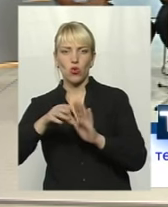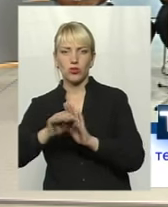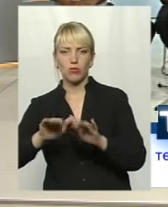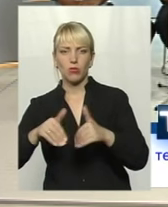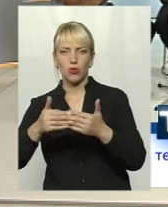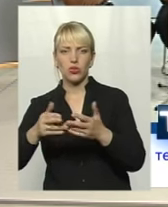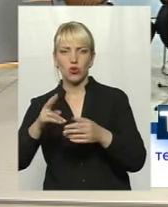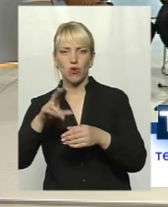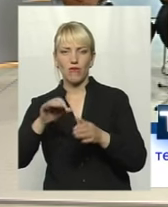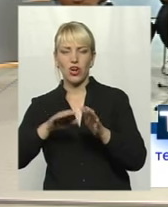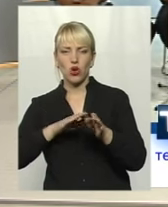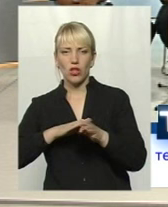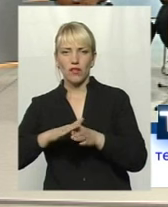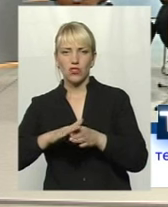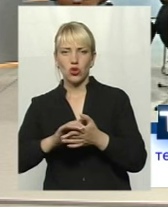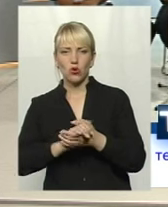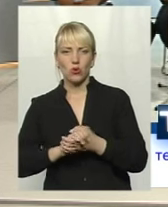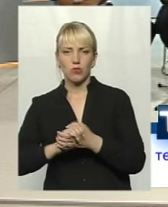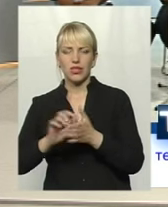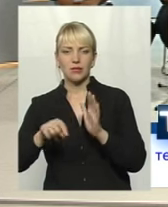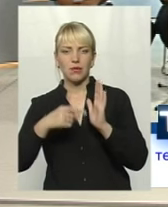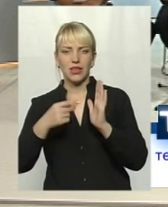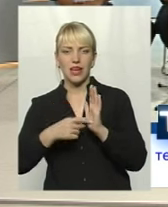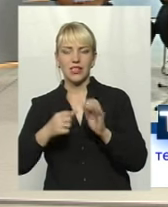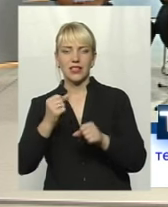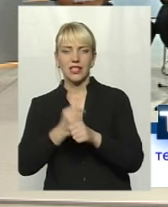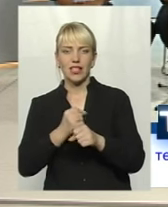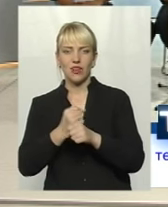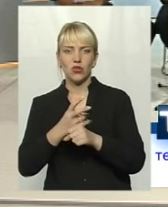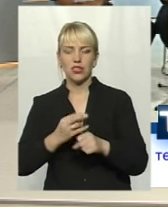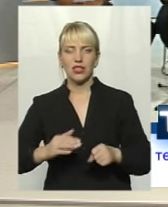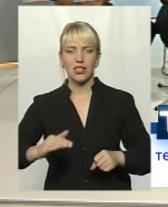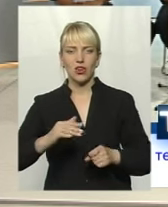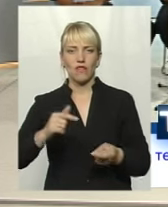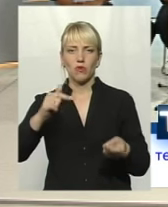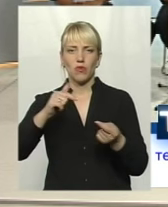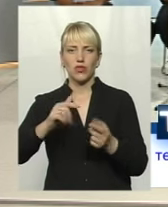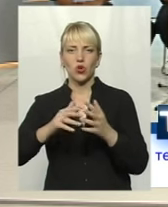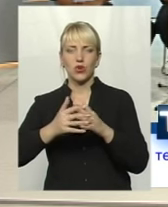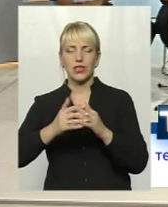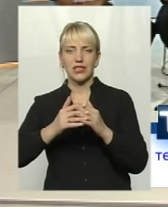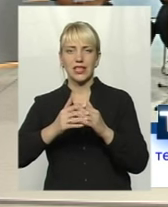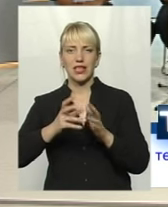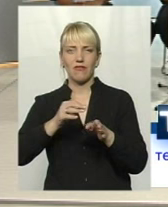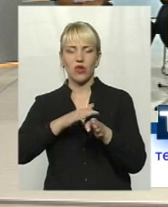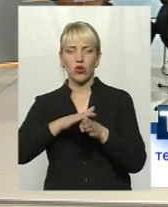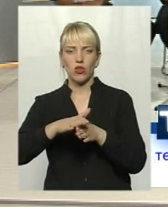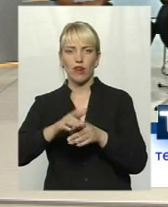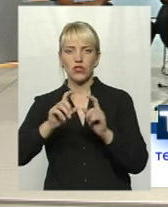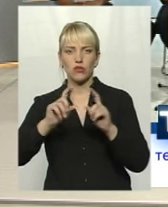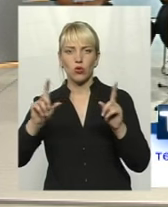комітету сільської, селищної, міської ради з питань діяльності на території відповідного села-селища виконавчих органів